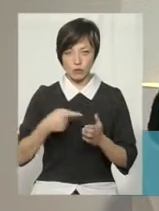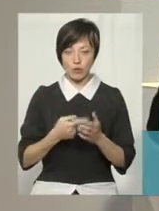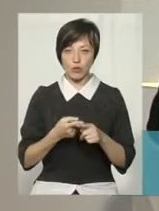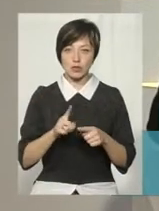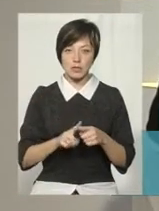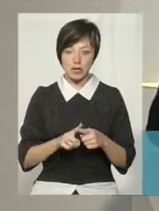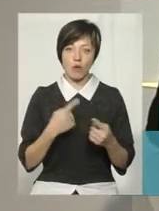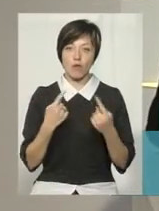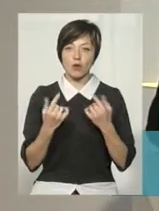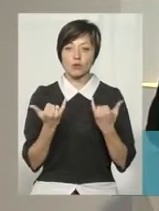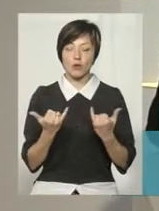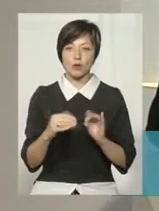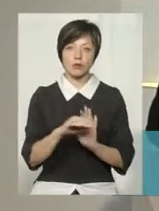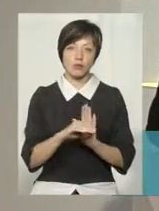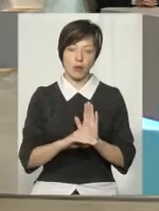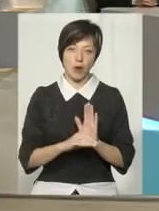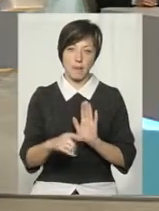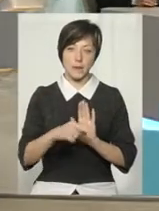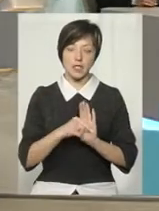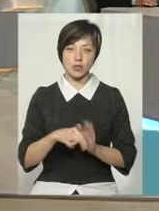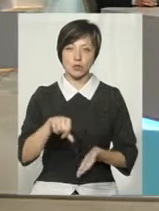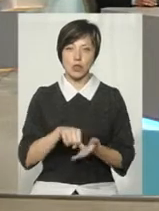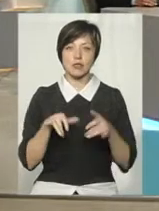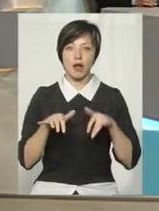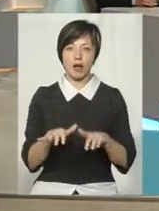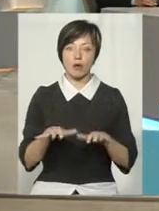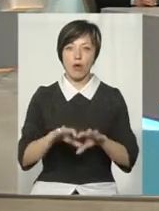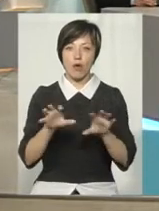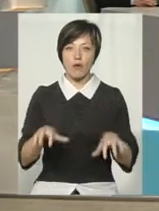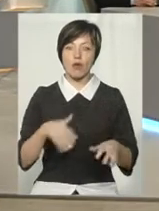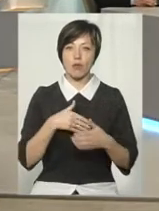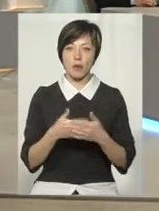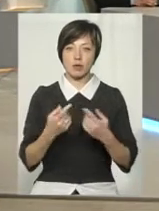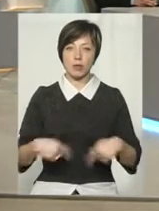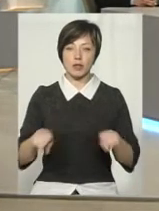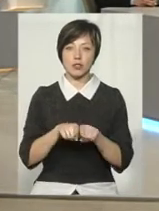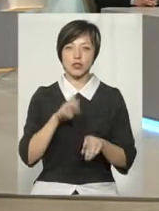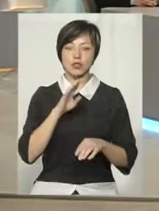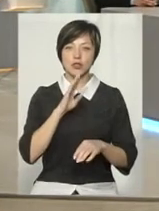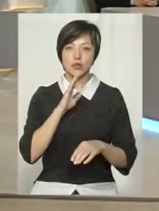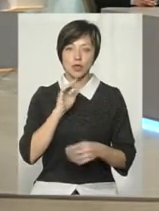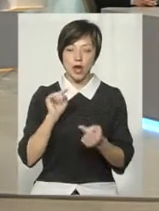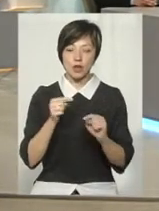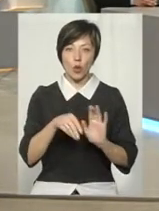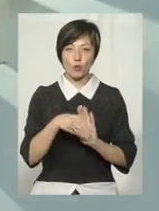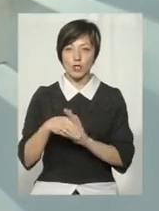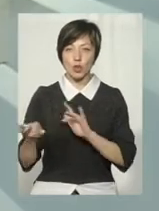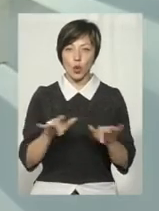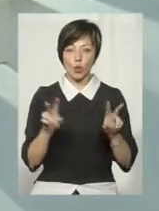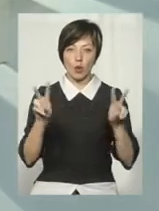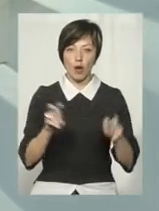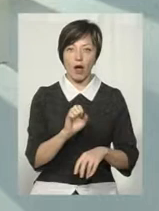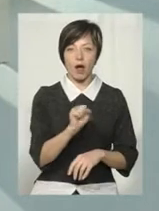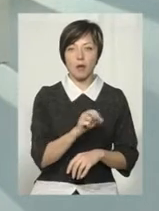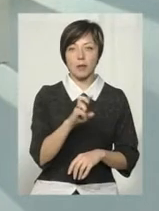говоритимемо в сьогоднішній програмі із учасницею акції головою громадського об'єднання «Жіночий антикорупційний рух» Альоною Березою